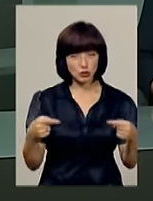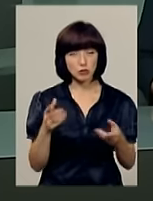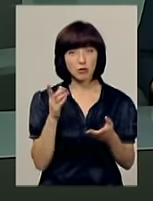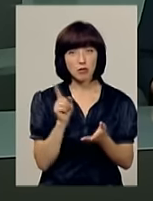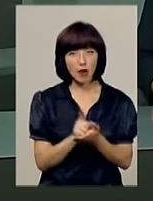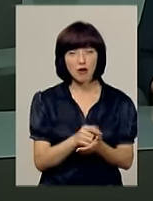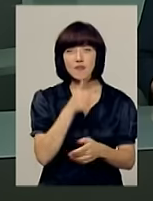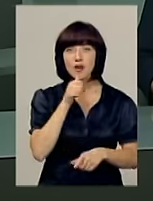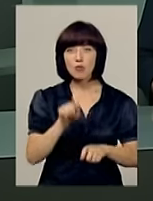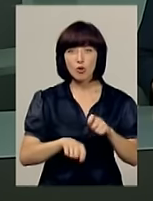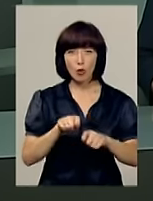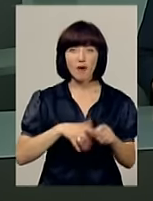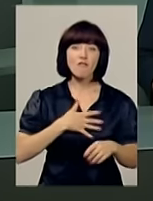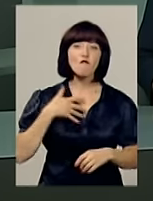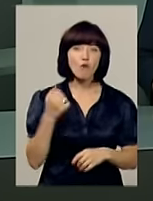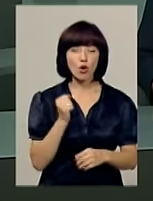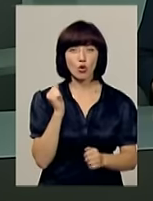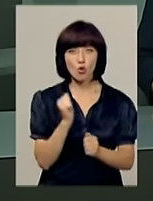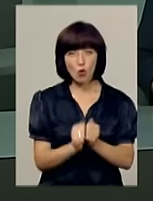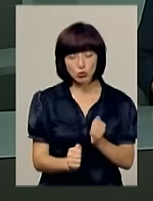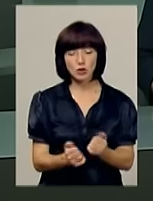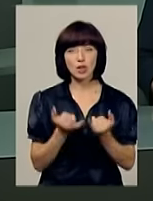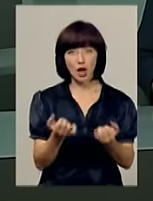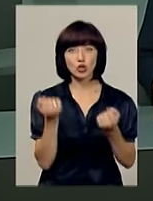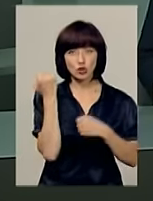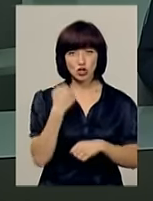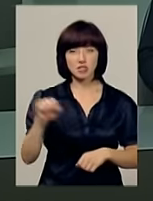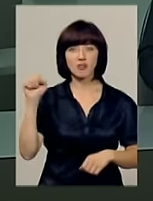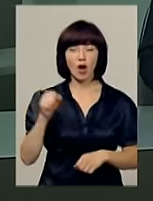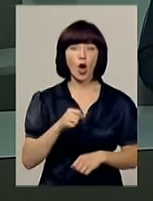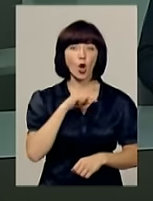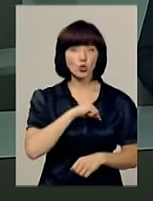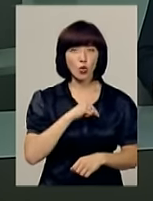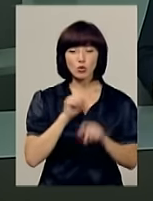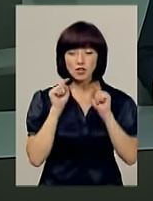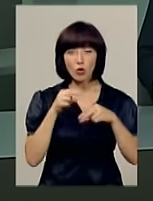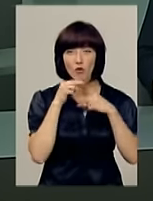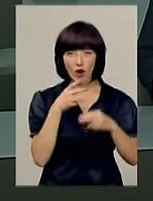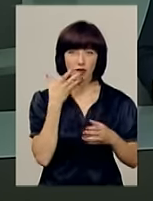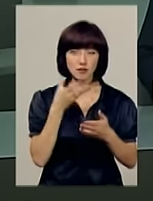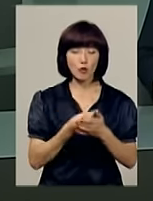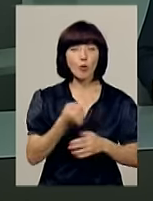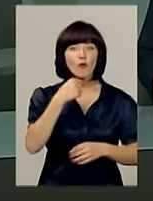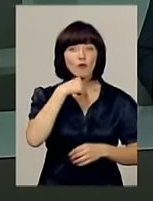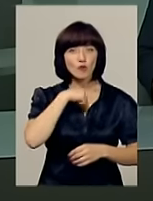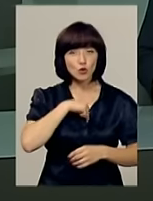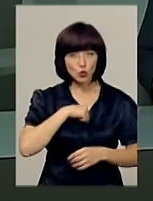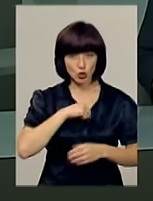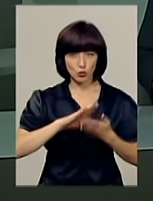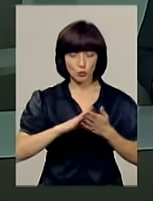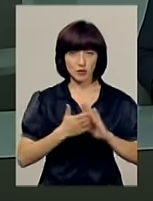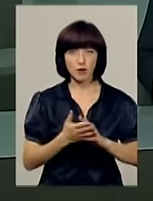що має стати випробуванням волі кожного заради торжества духу, концентрації уваги на своєму внутрішньому світі,